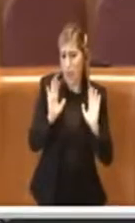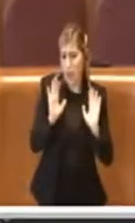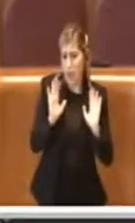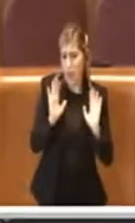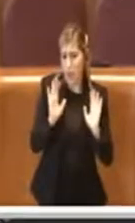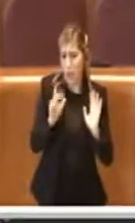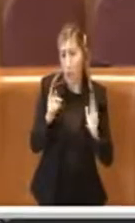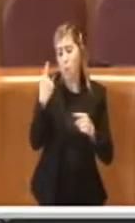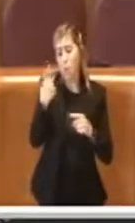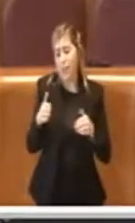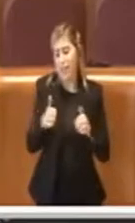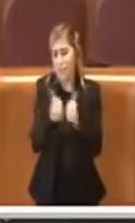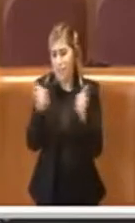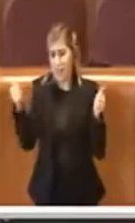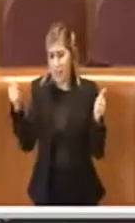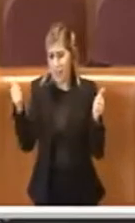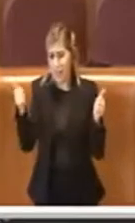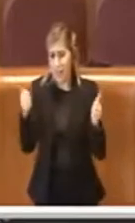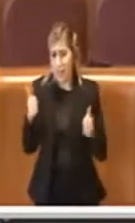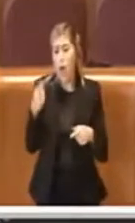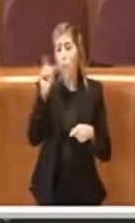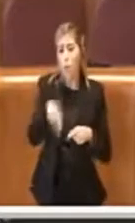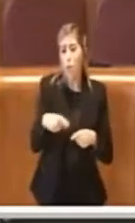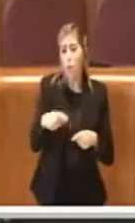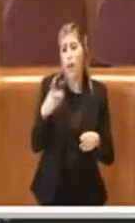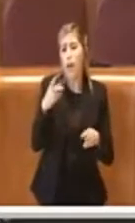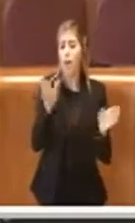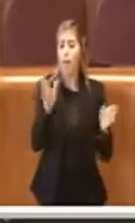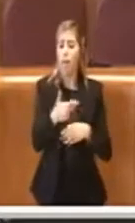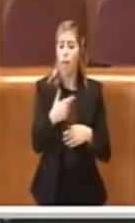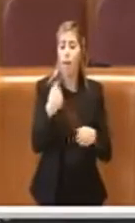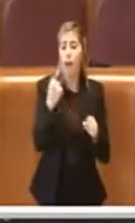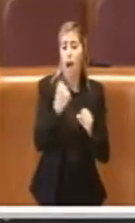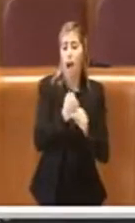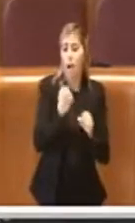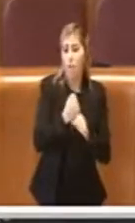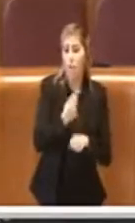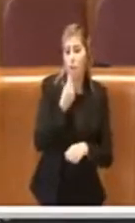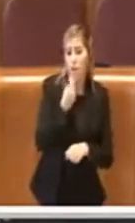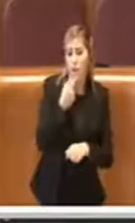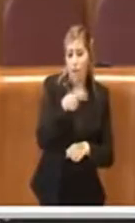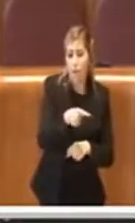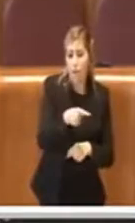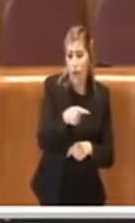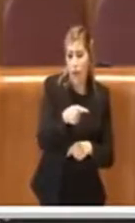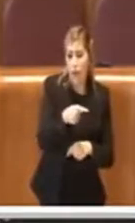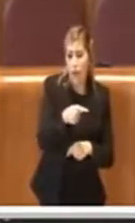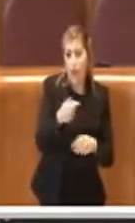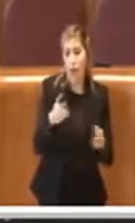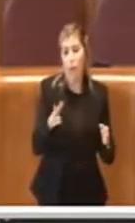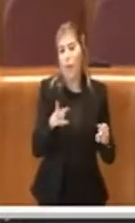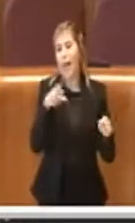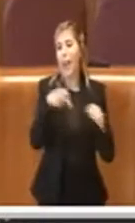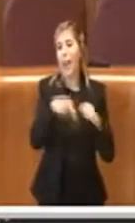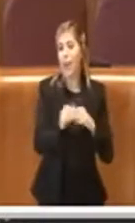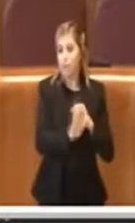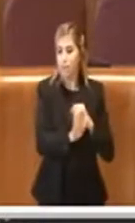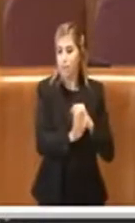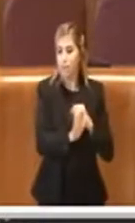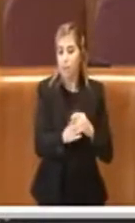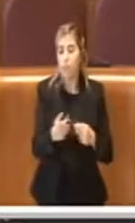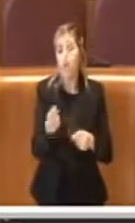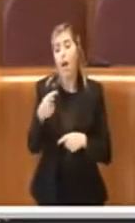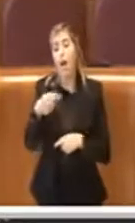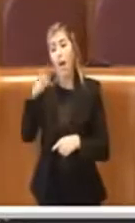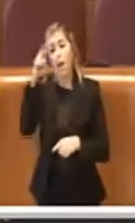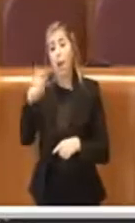era la differenza e l'artigianato alimentare era limitato. Però il consigliere Gorsetti